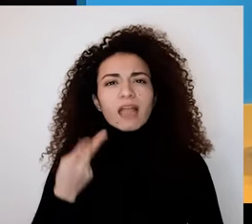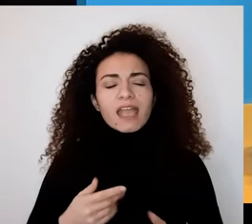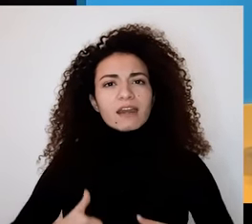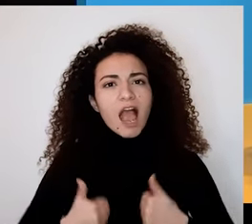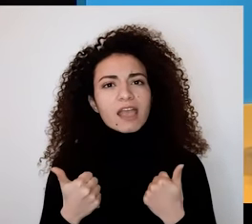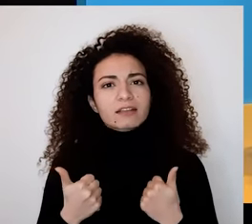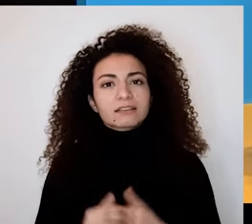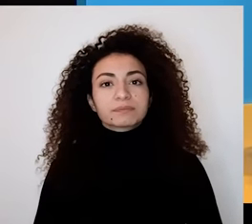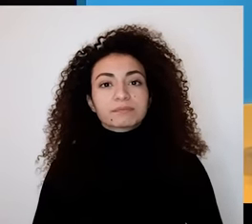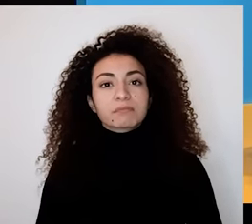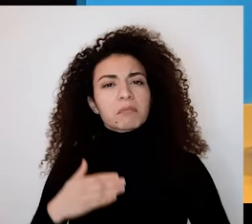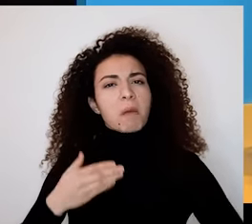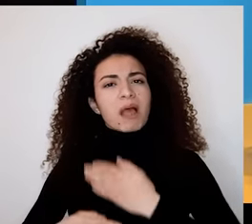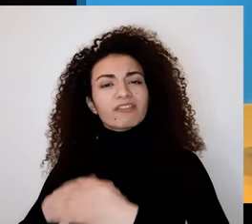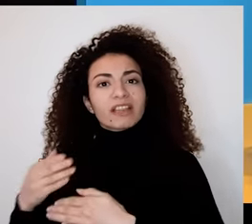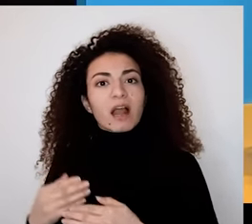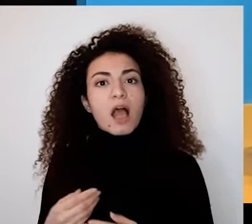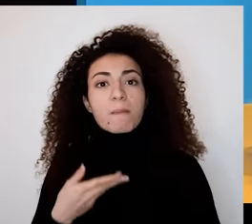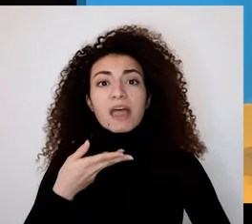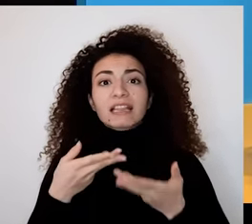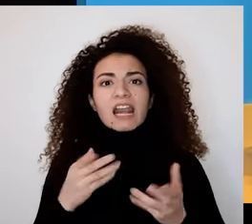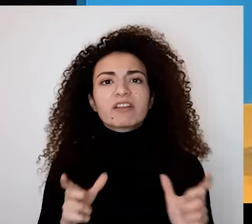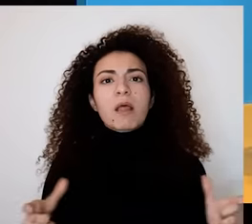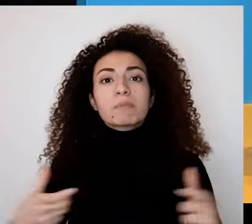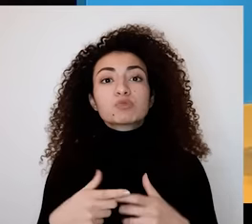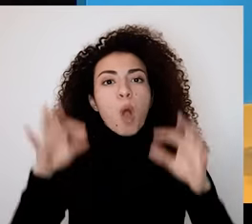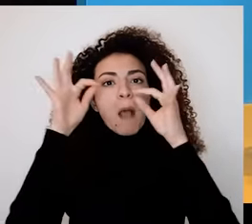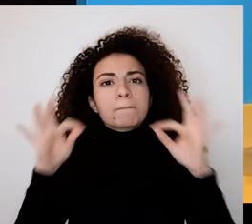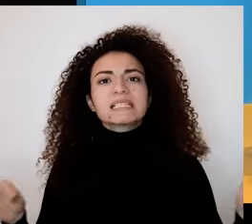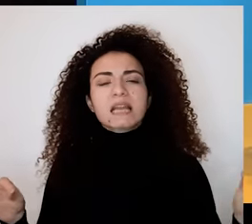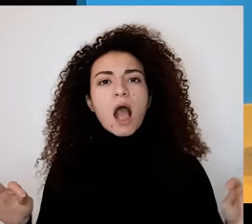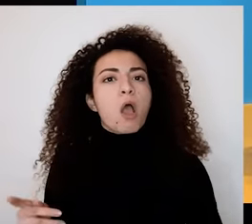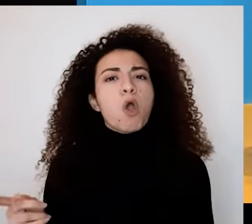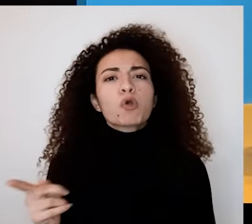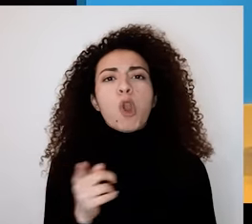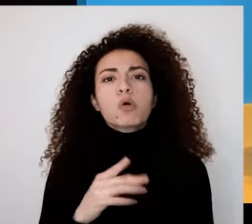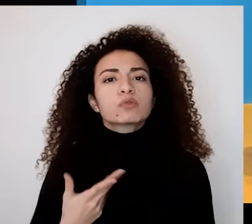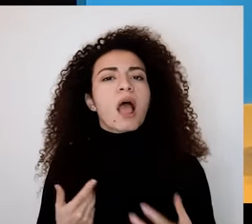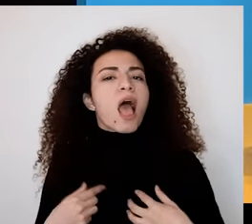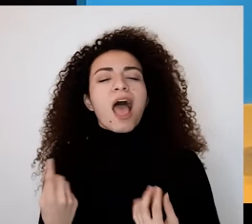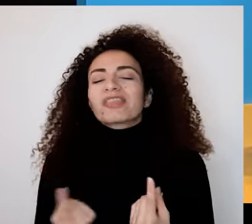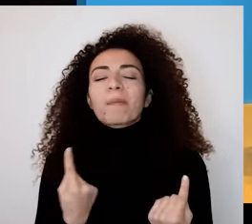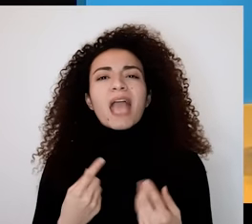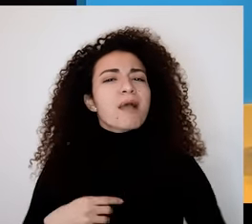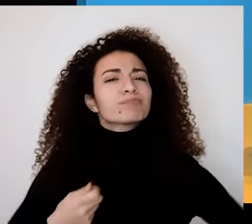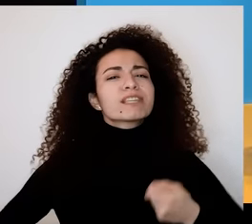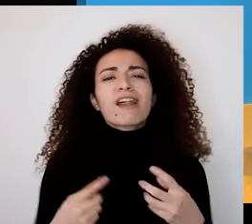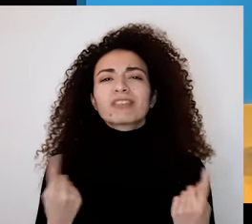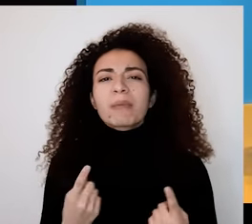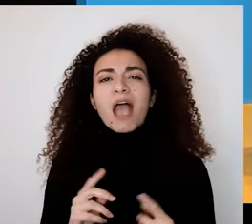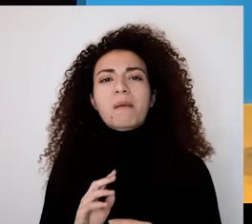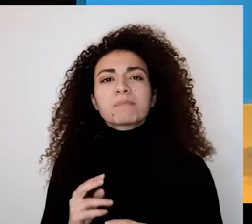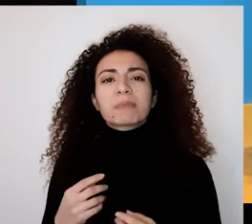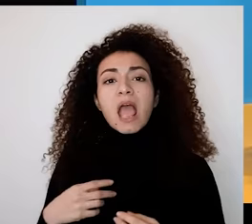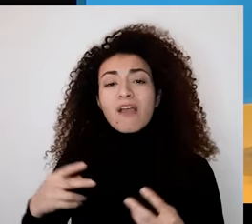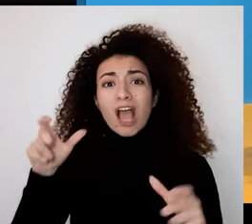تعرفت سارة على فرقة مسرحية تجمع ناس متنوعين قادرين يكونوا نفسهم وعلى طبيعتهم من دون